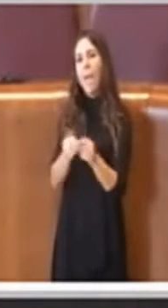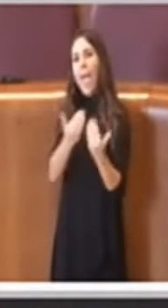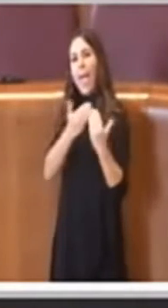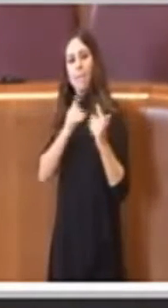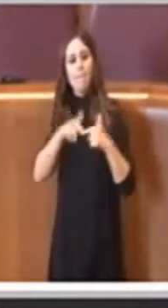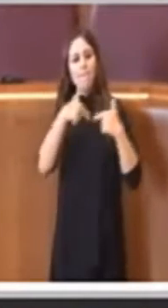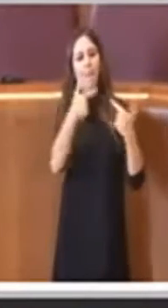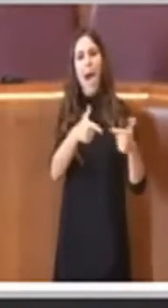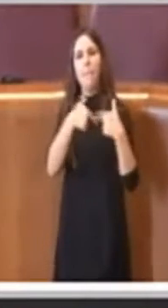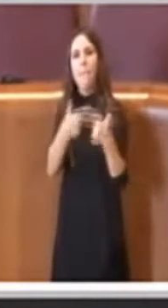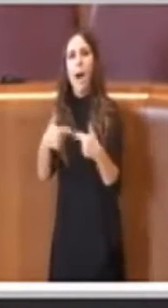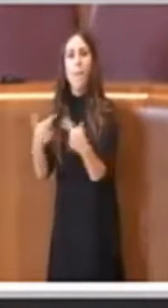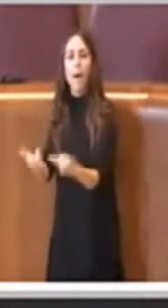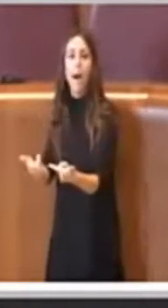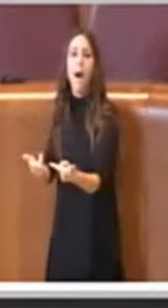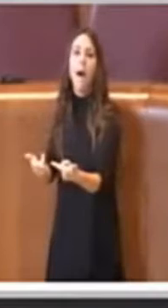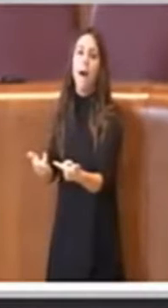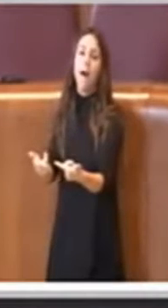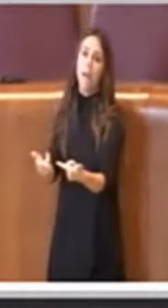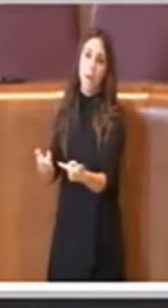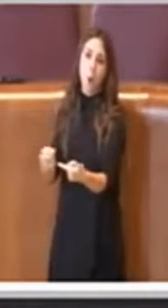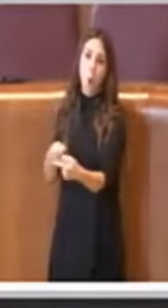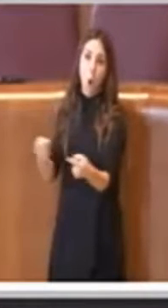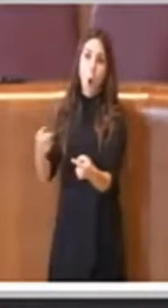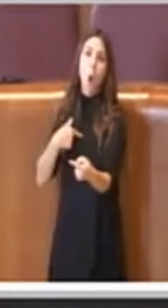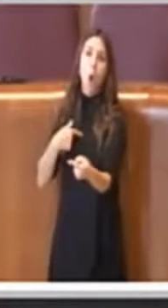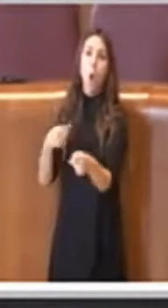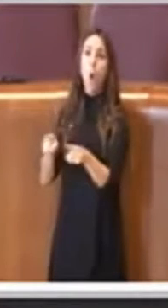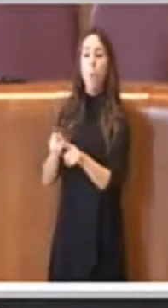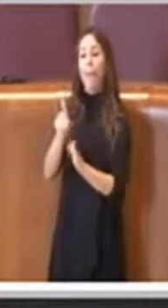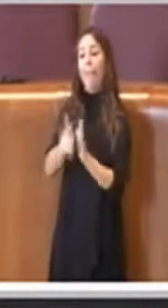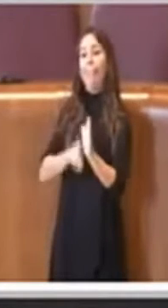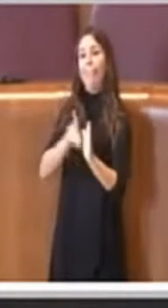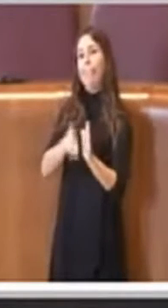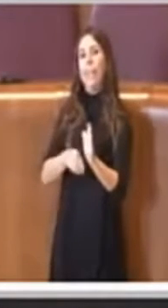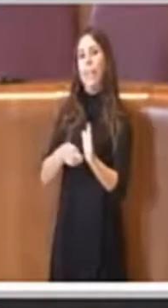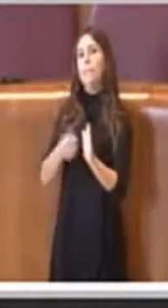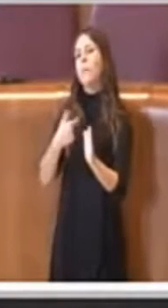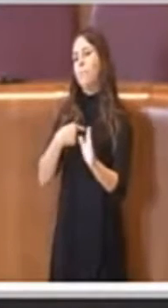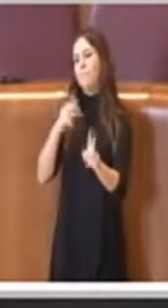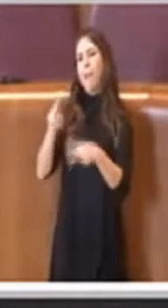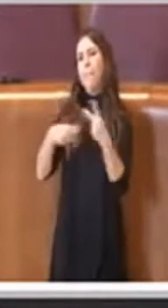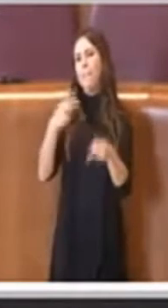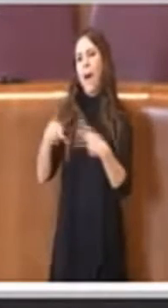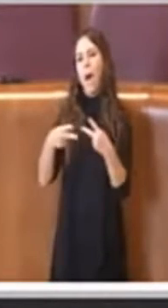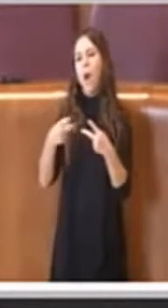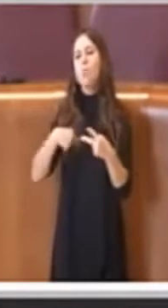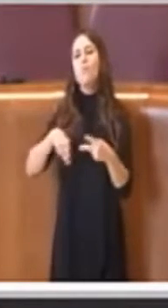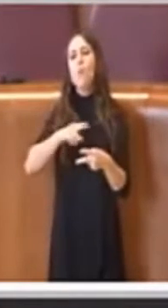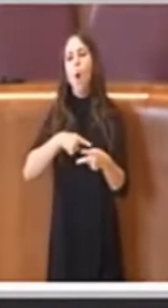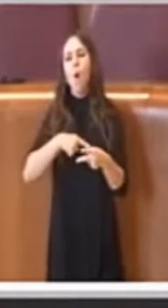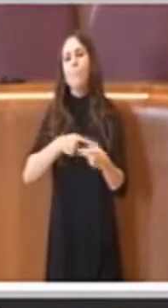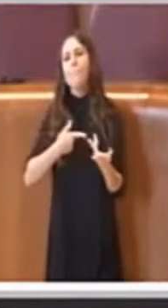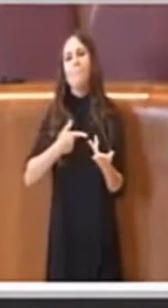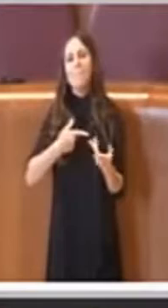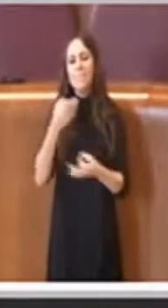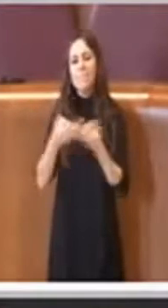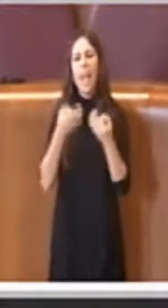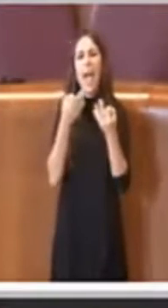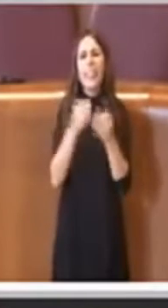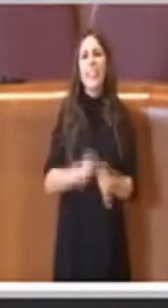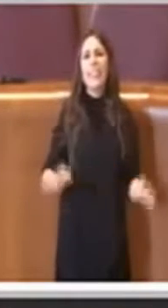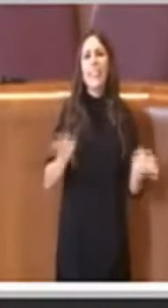noi delle responsabilità e giustificare la delibera, non dobbiamo giustificare niente, è una cosa che diciamo dalla campagna